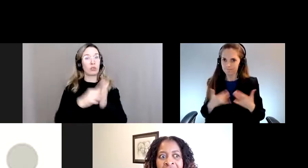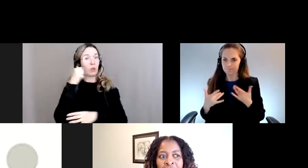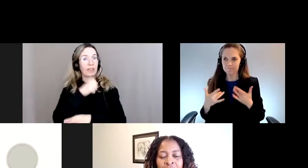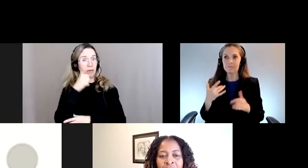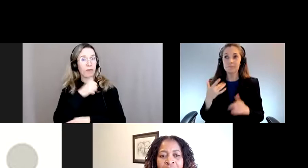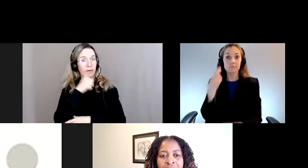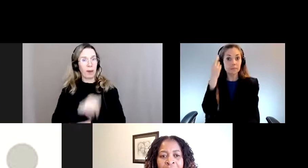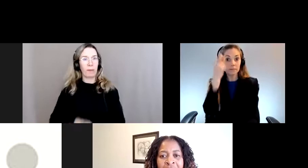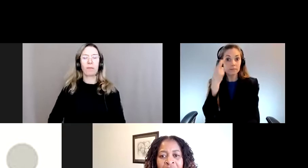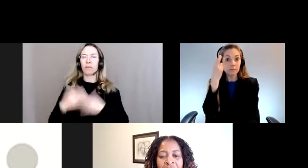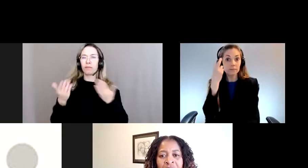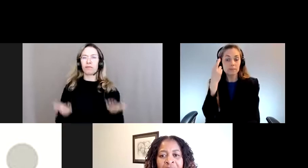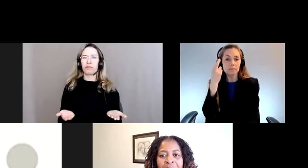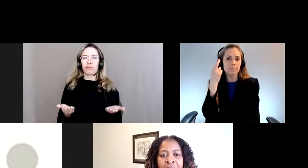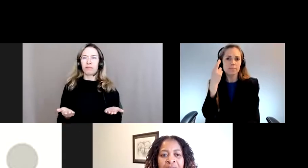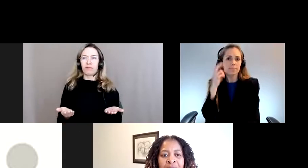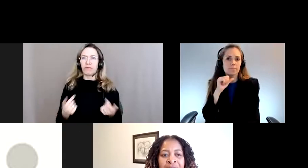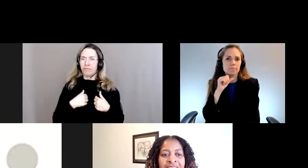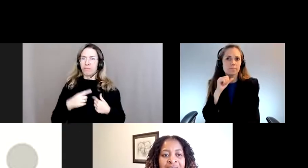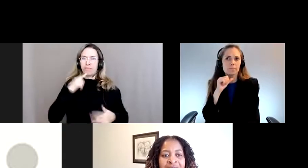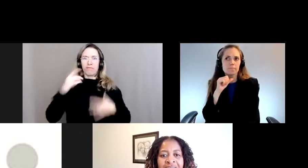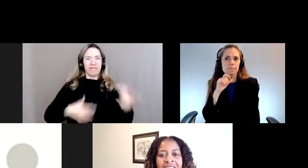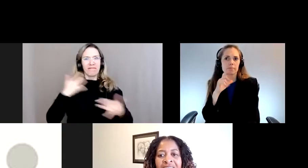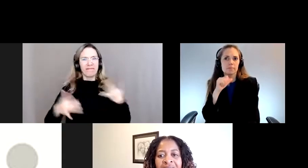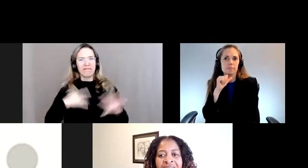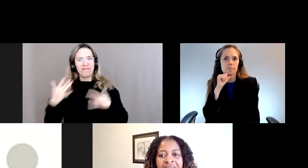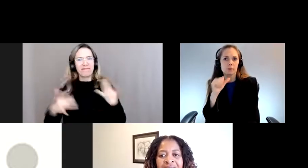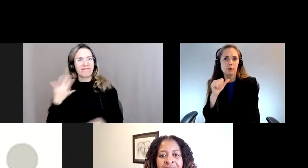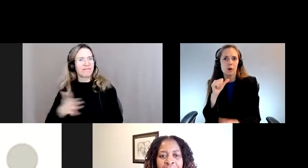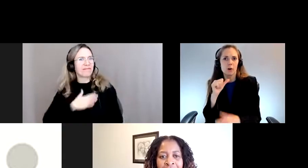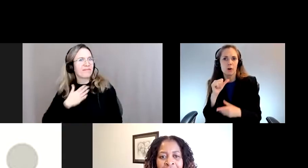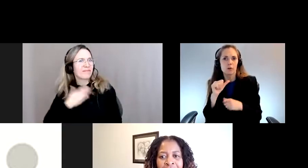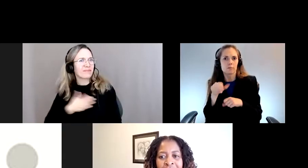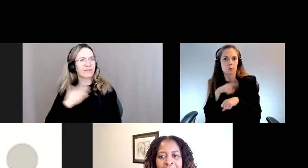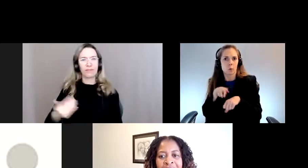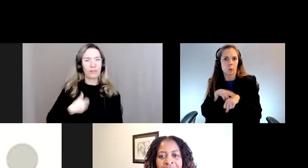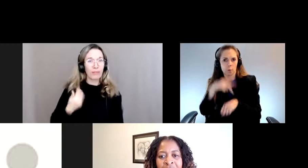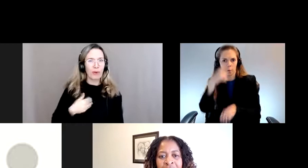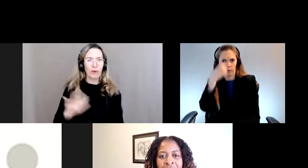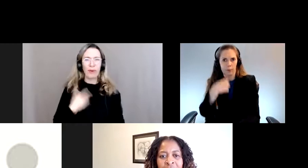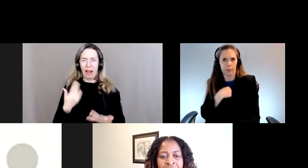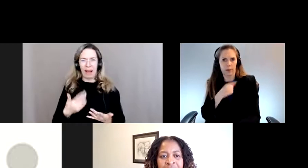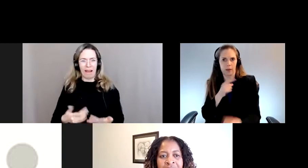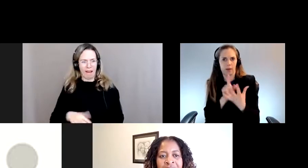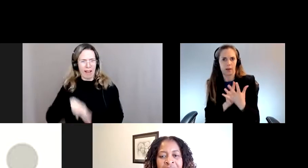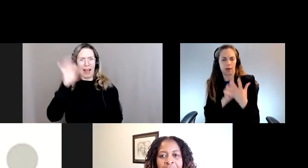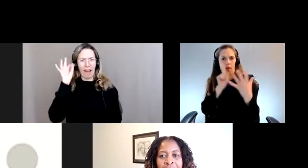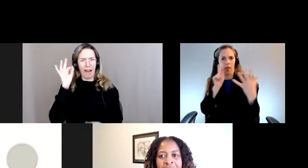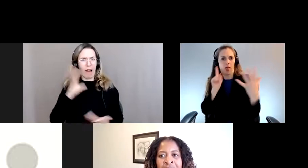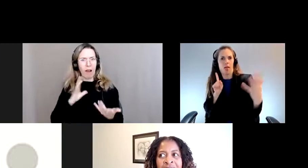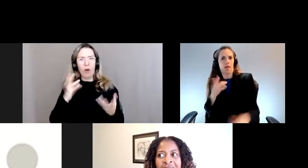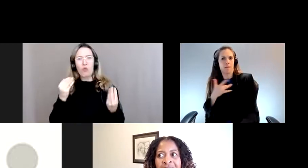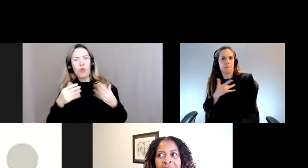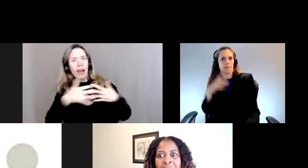je suis très enthousiaste parce que c'est inhabituel pour moi de ne pas être dans l